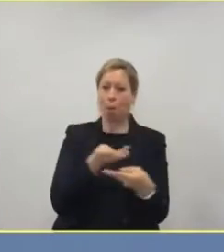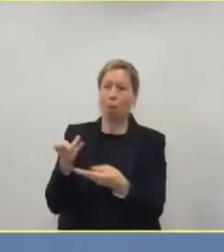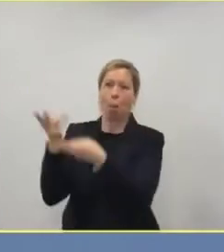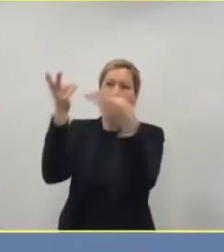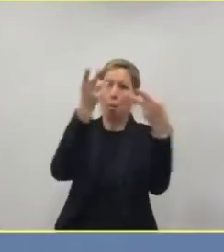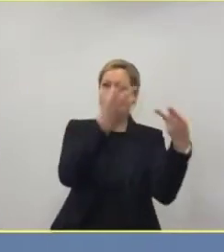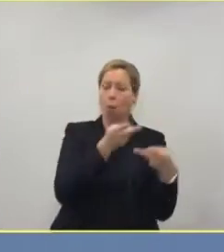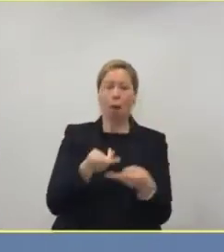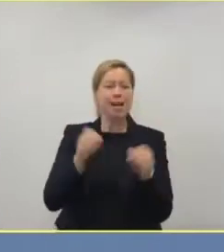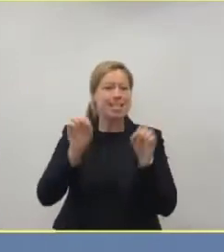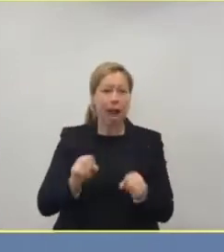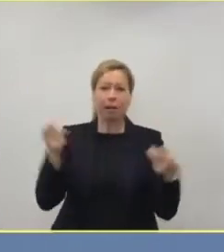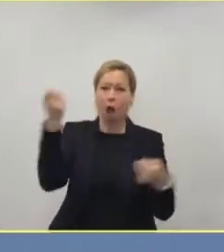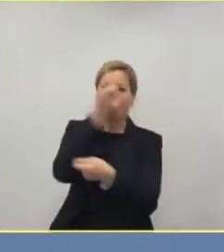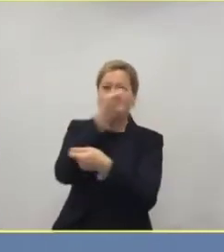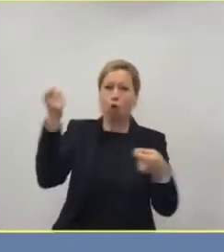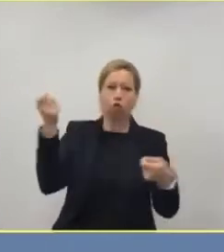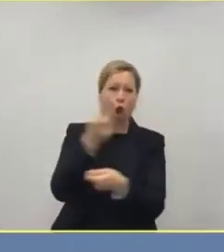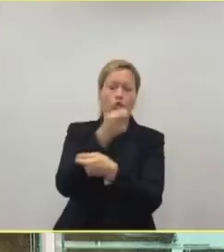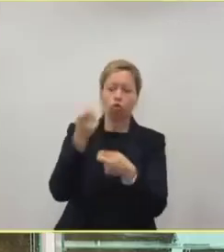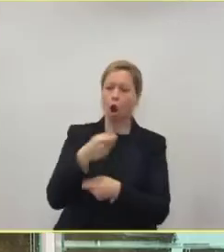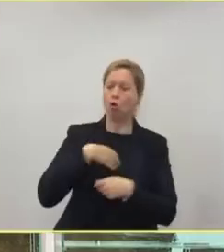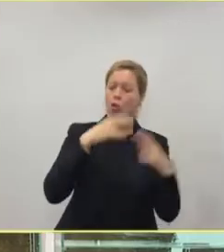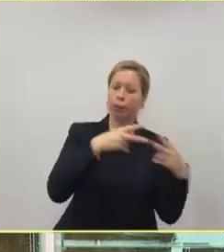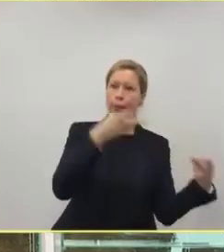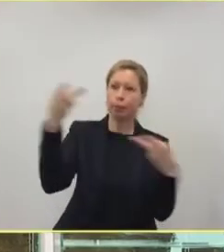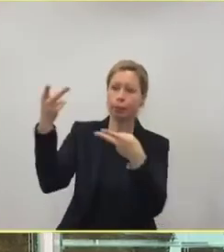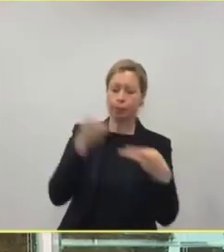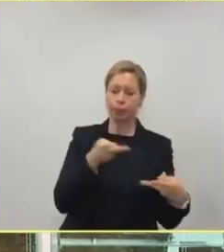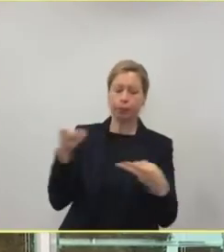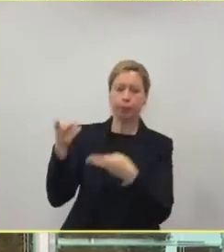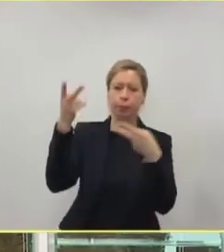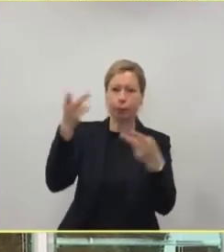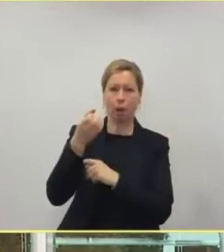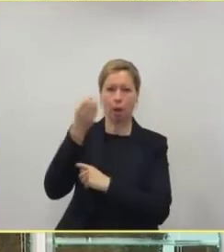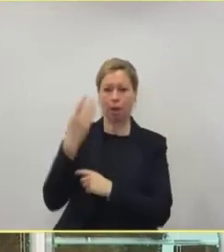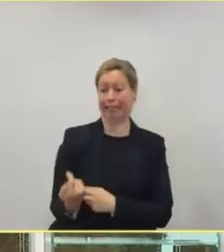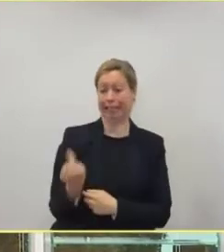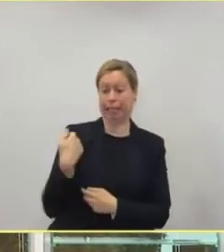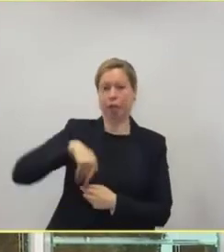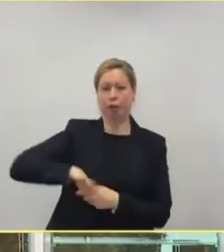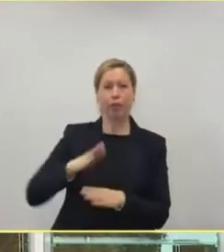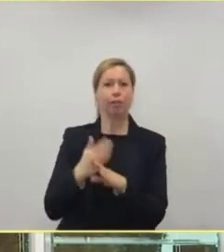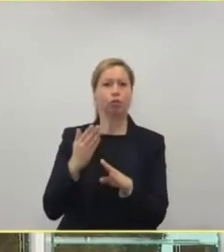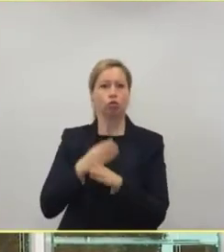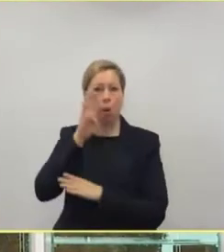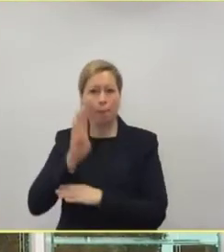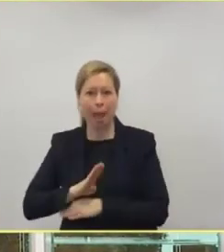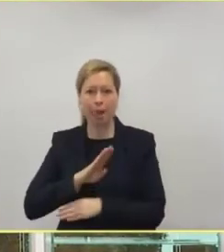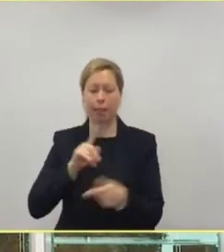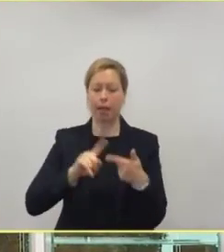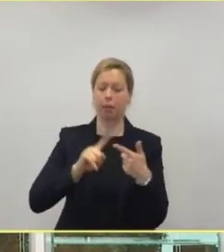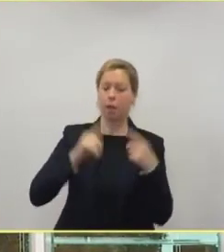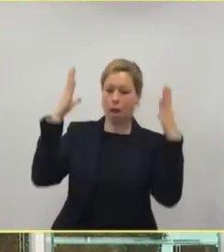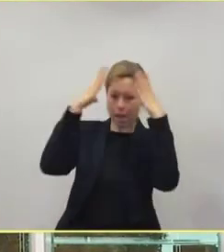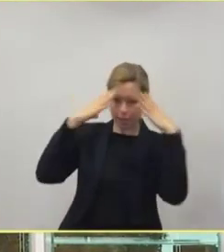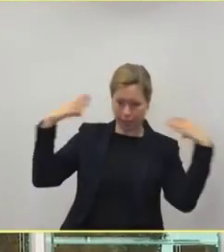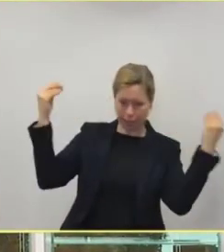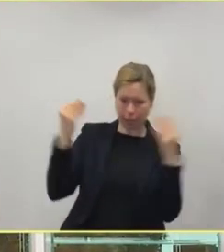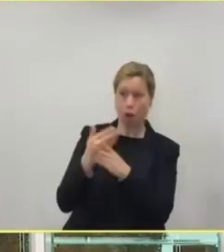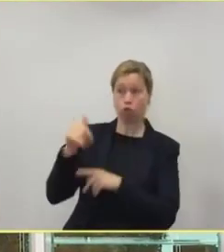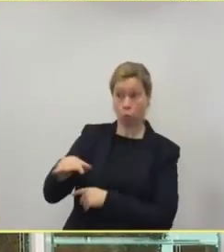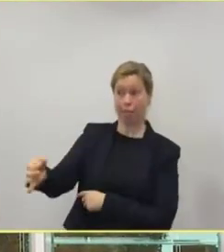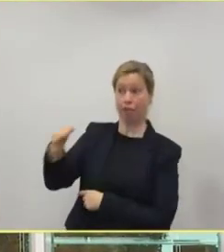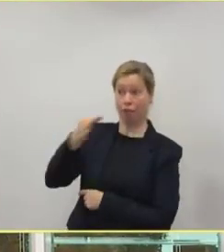nicht als Problem. Wir sind ja sogar vor letzter Woche schon eingestiegen mit Niederlanden und auch Belgien. Ich komme die Anfragen jetzt zu uns ins